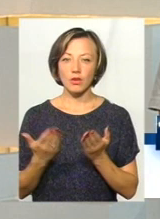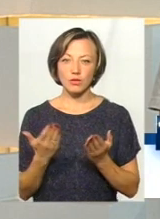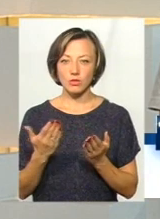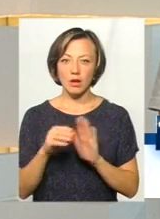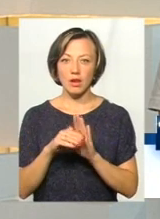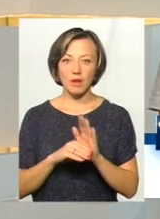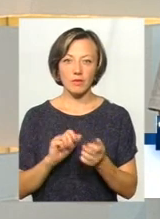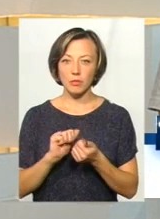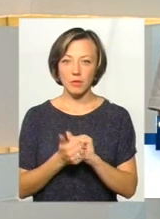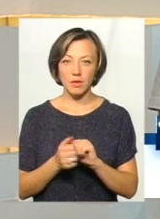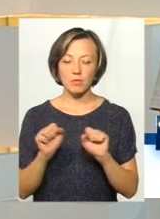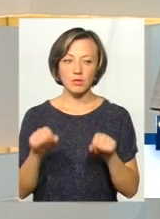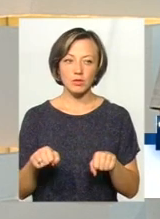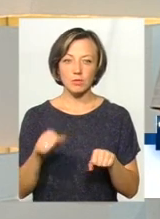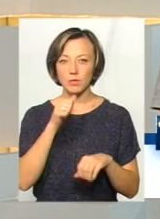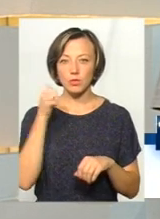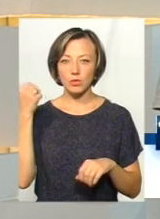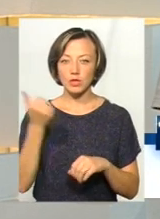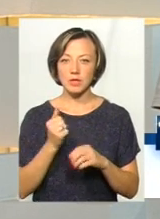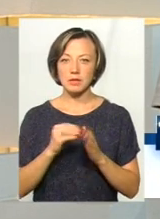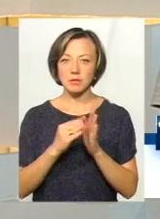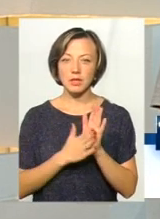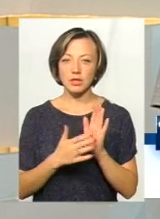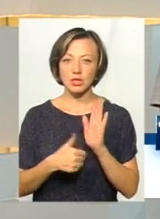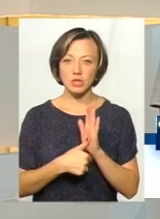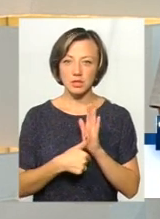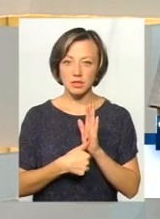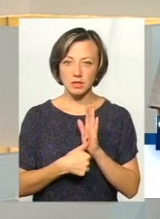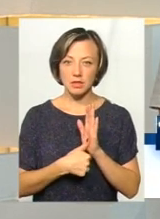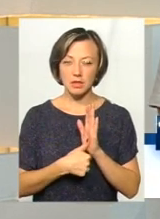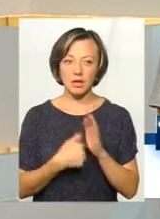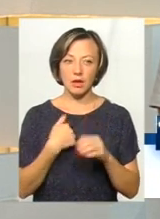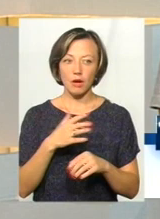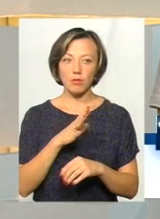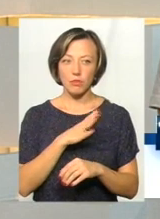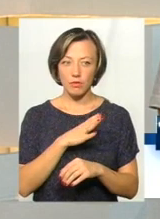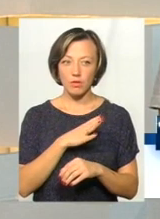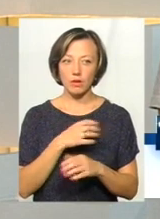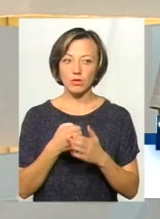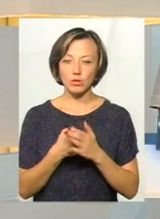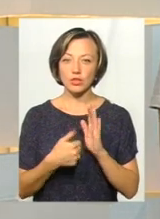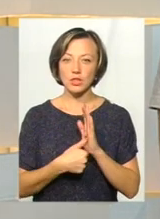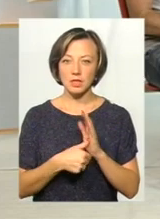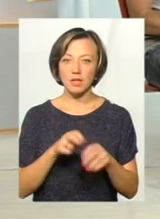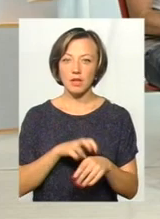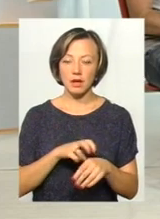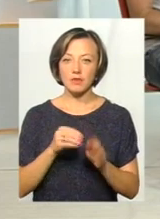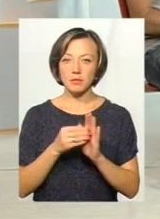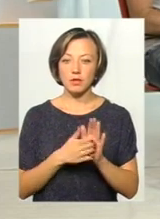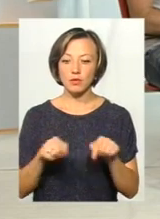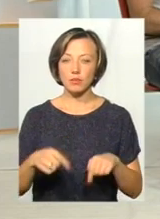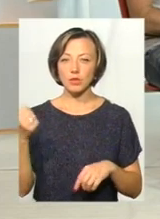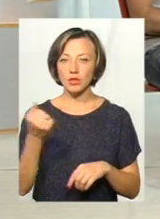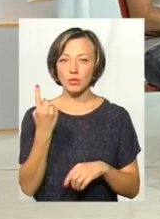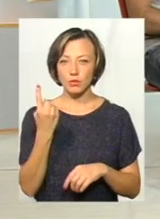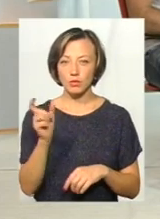поміняв до лікарів, там можна було минулому тиждень записатися до шести, бо я там був, я там настрою, до шести лікарів можна було записатися. Цьому тижні до